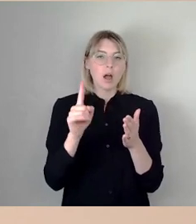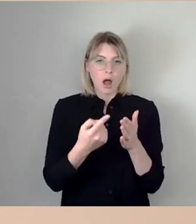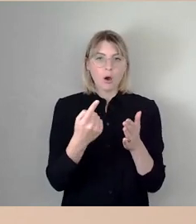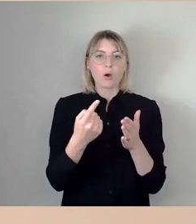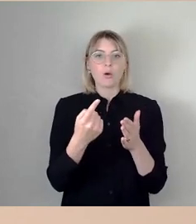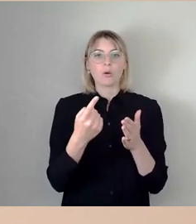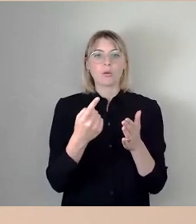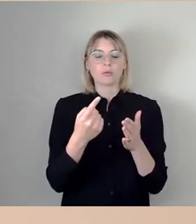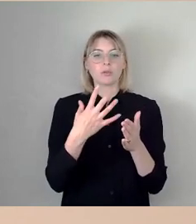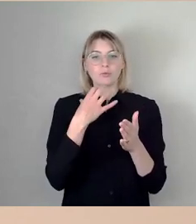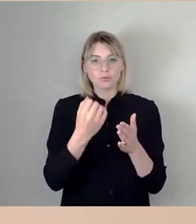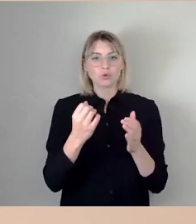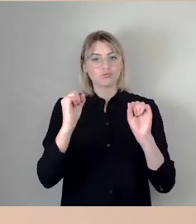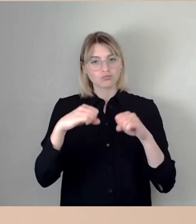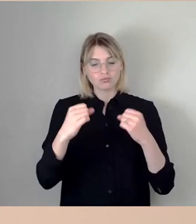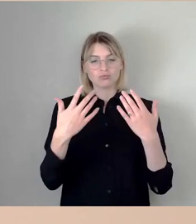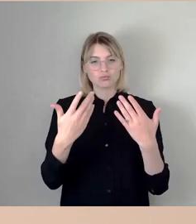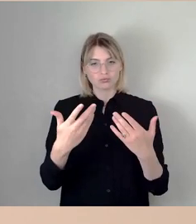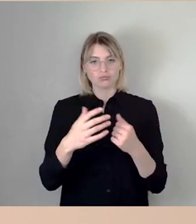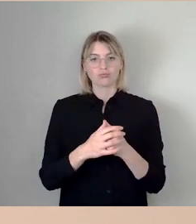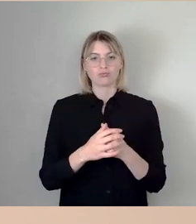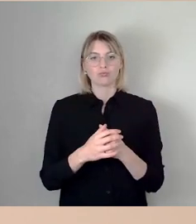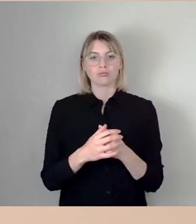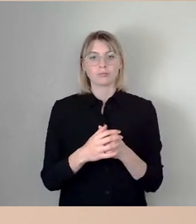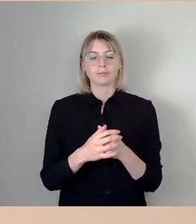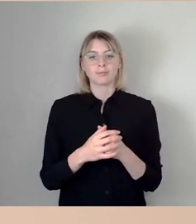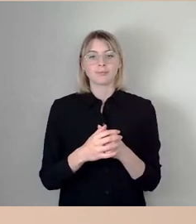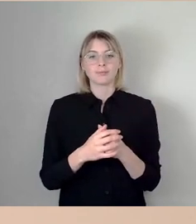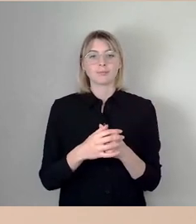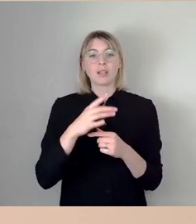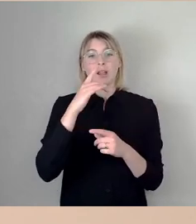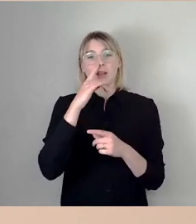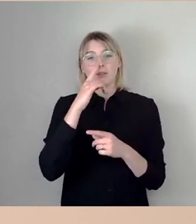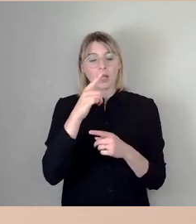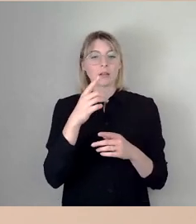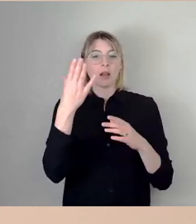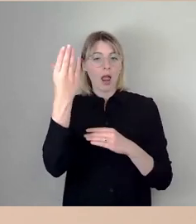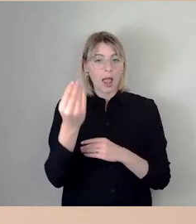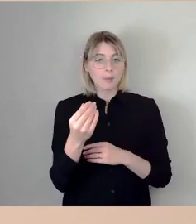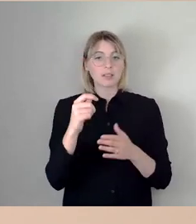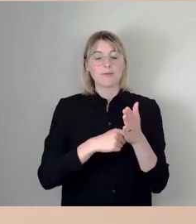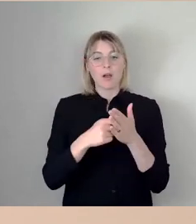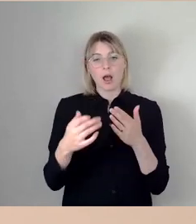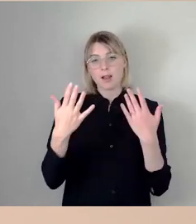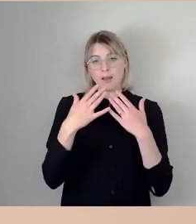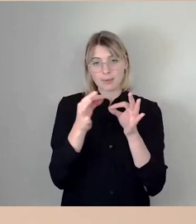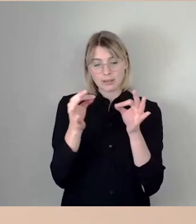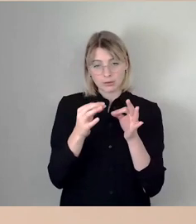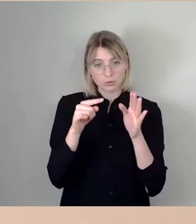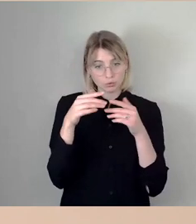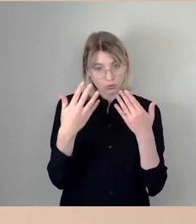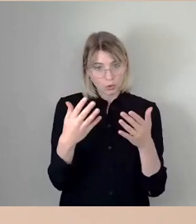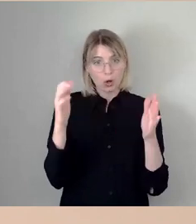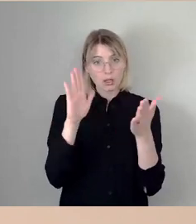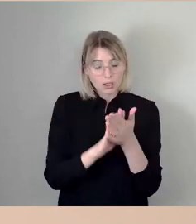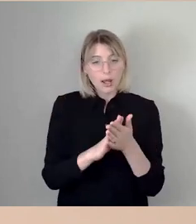hinzubekommen. Und wenn uns das im Herbst für die Wahlwerbesatzung gelingt, dann haben wir vielleicht auch nochmal